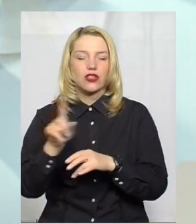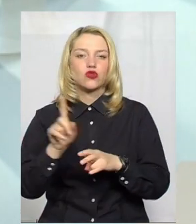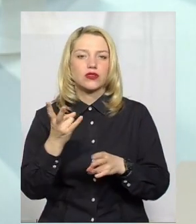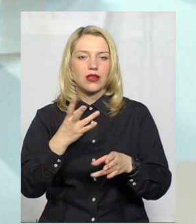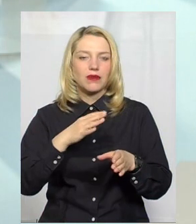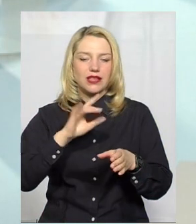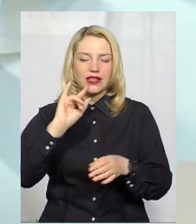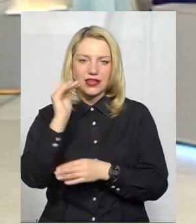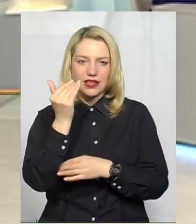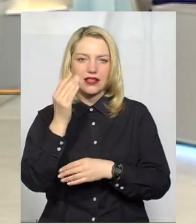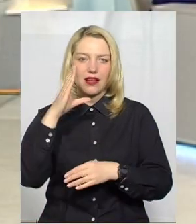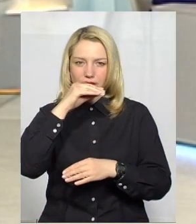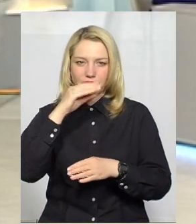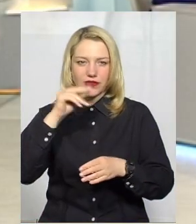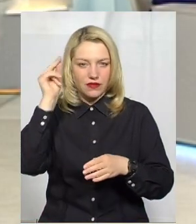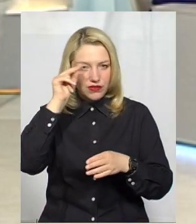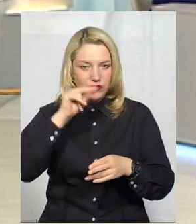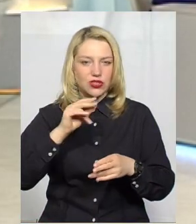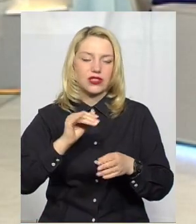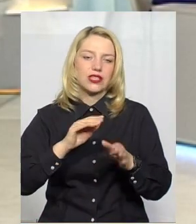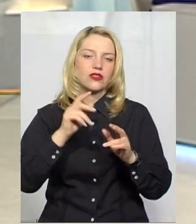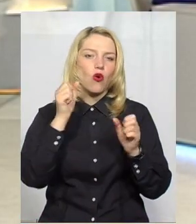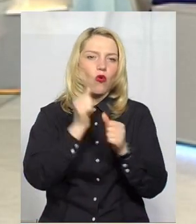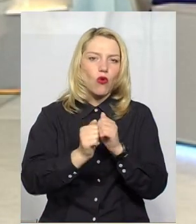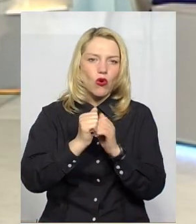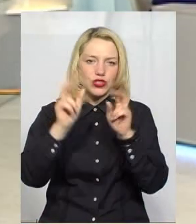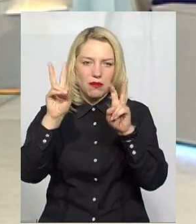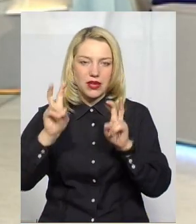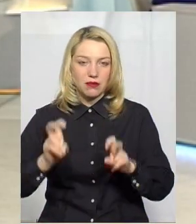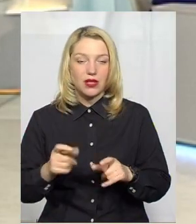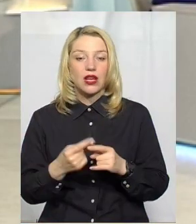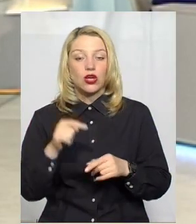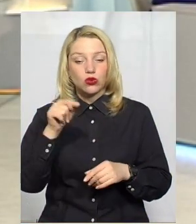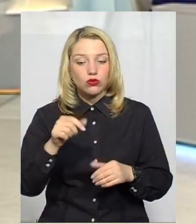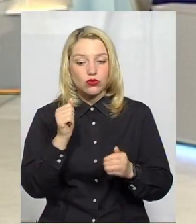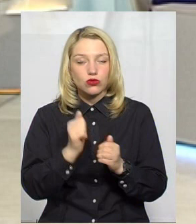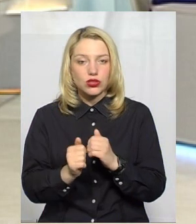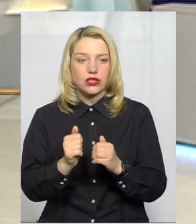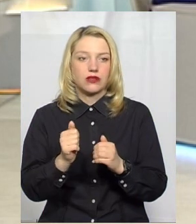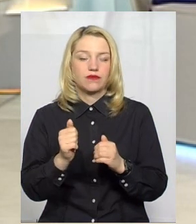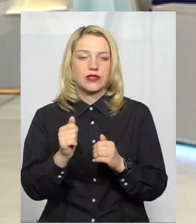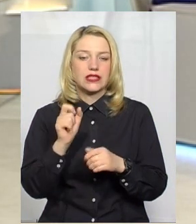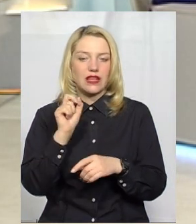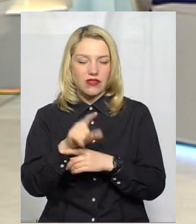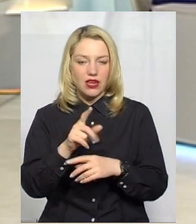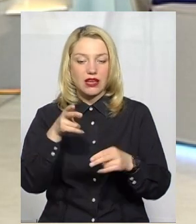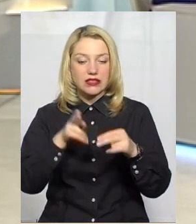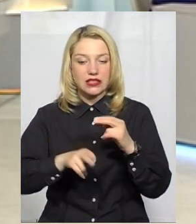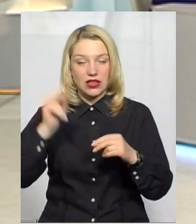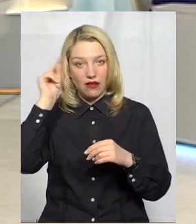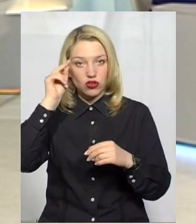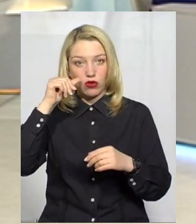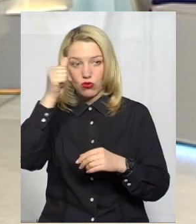з кожного предмета і так далі. І ось тут основним завданням в кінці навчального